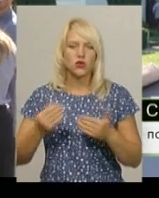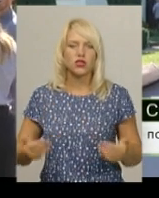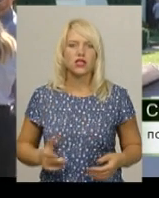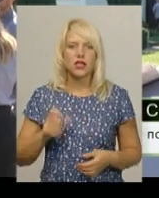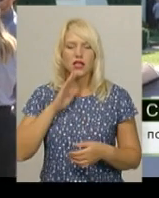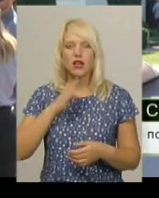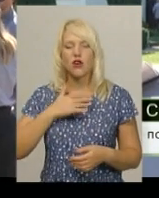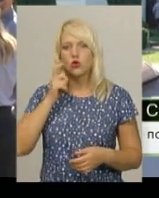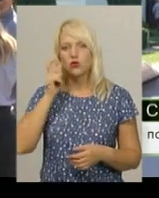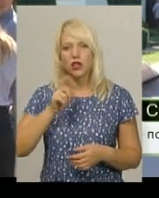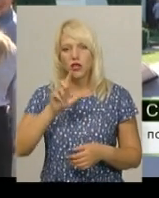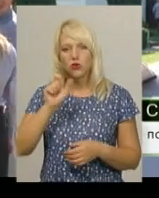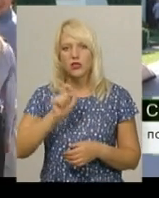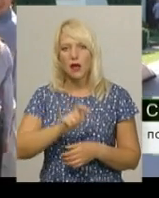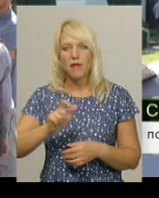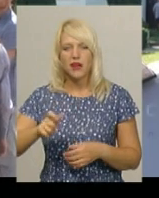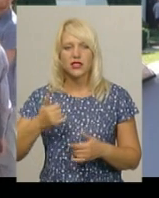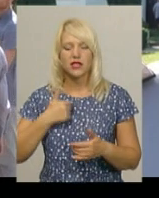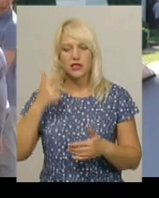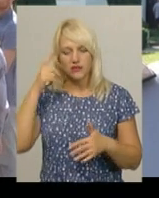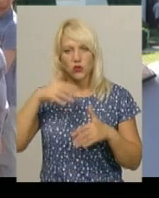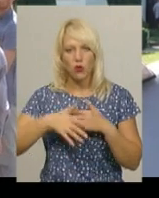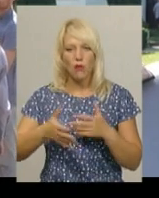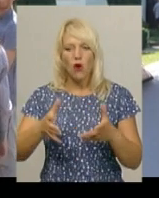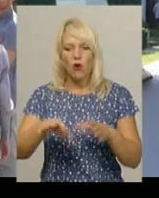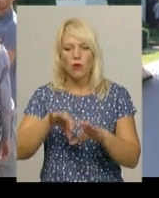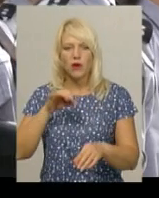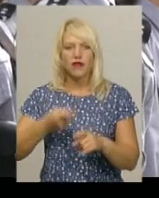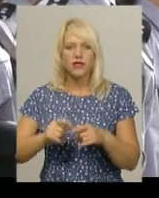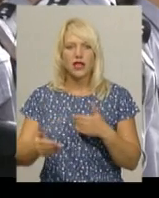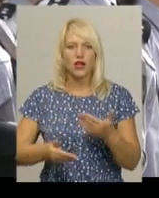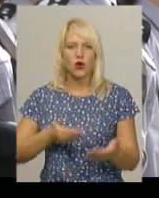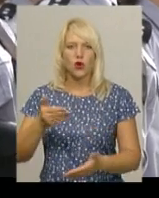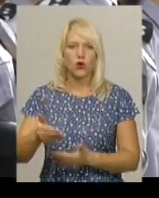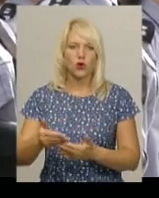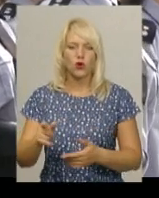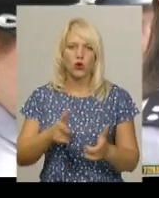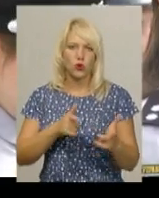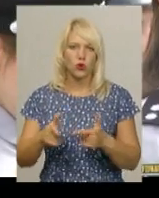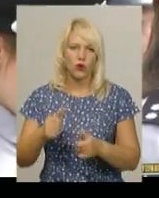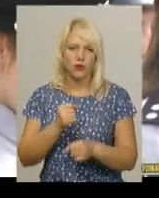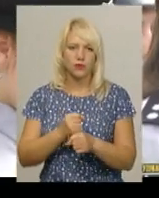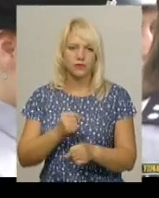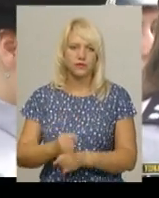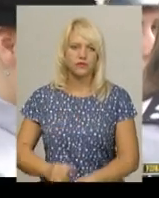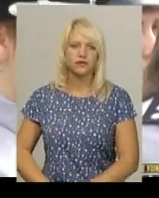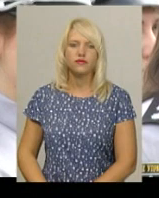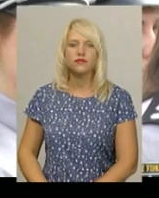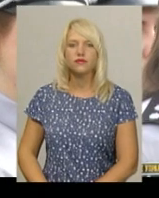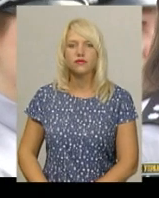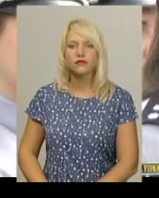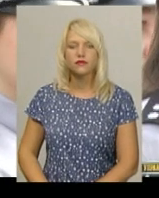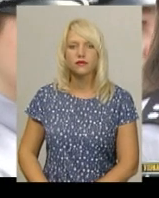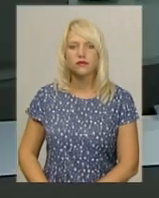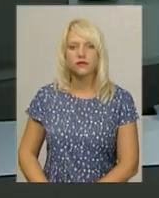мешканців. Я свідомо вибрав цей крок і готовий до цього йти. Світлана Поробок, Олександр Горішевський, новини «Поділля Центр».